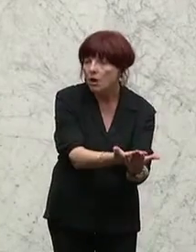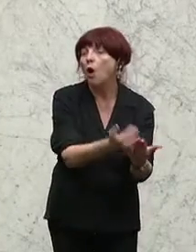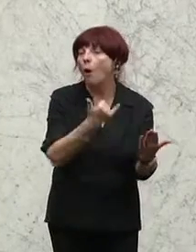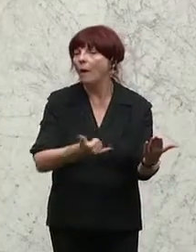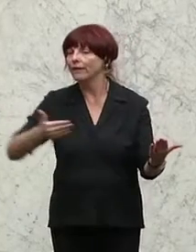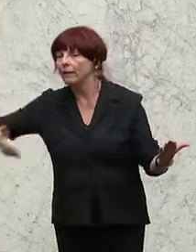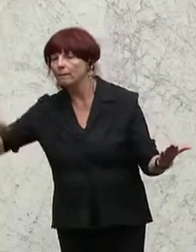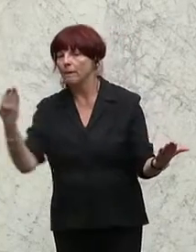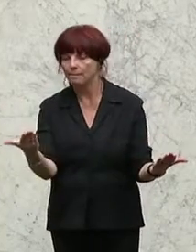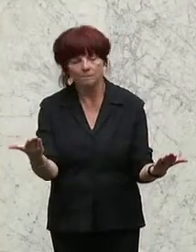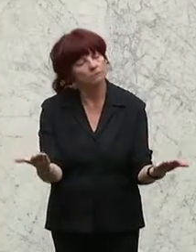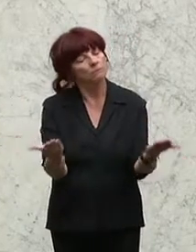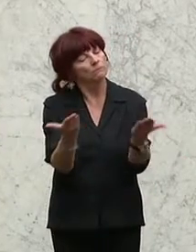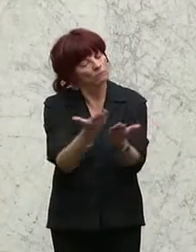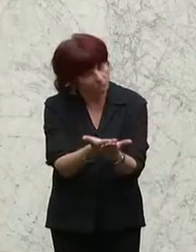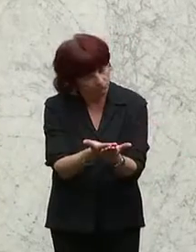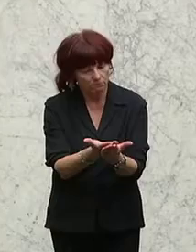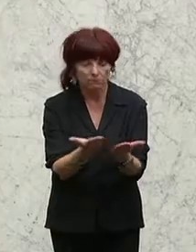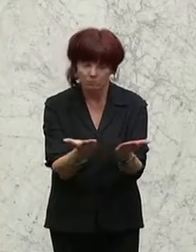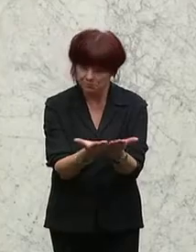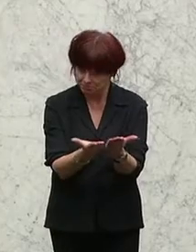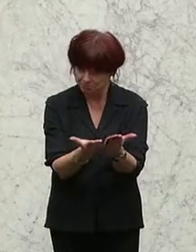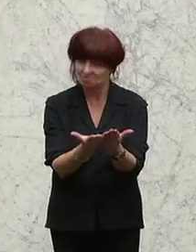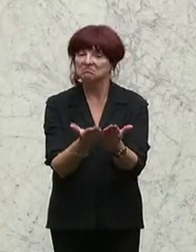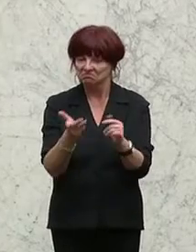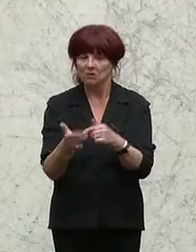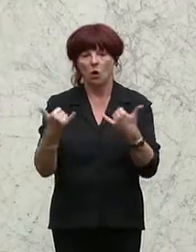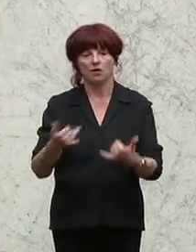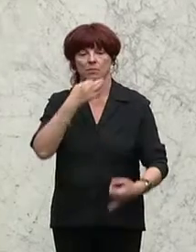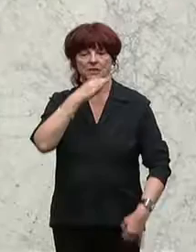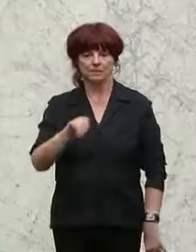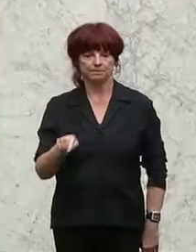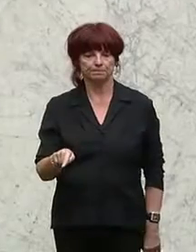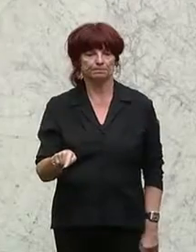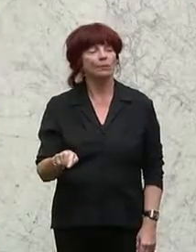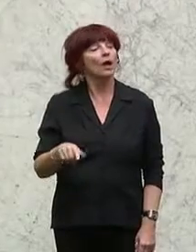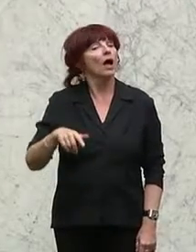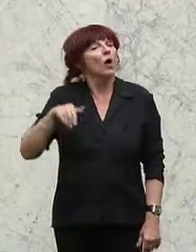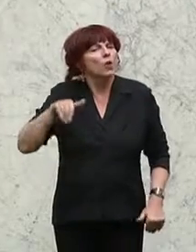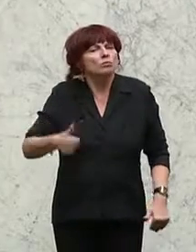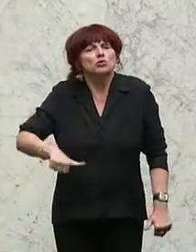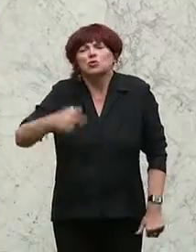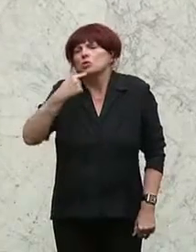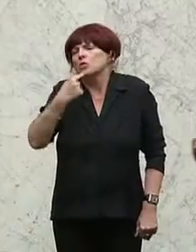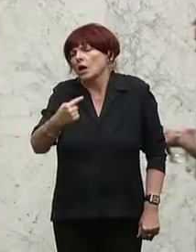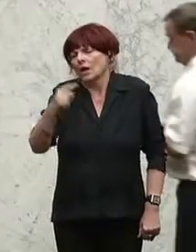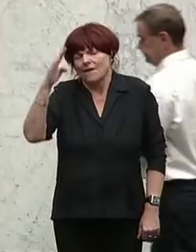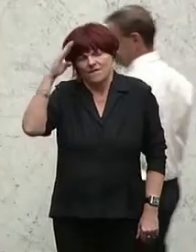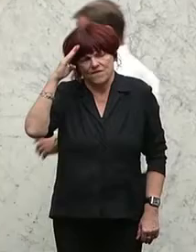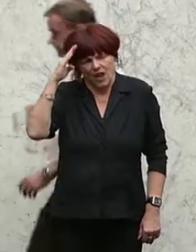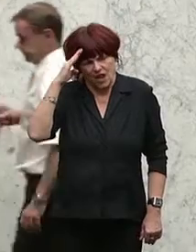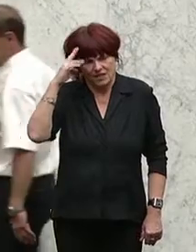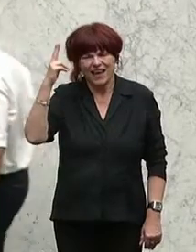den Tisch legen. Etwas muss man auch noch dazu ganz klar sagen. Wir wissen, wir kennen den Budgetpfad.